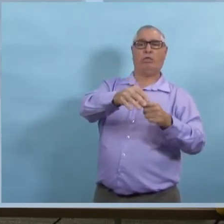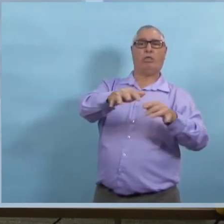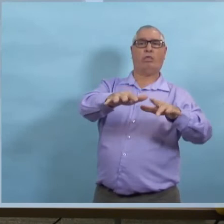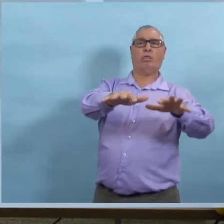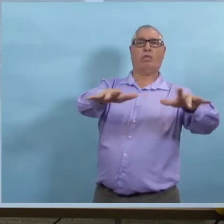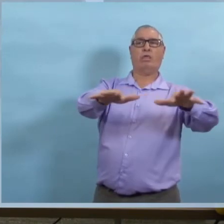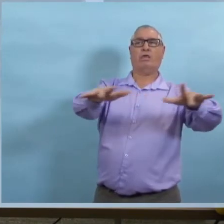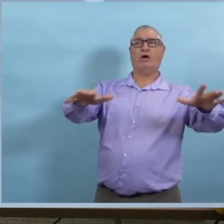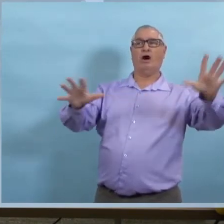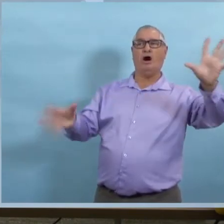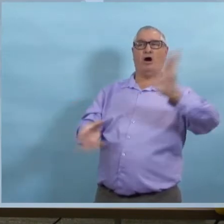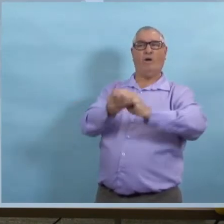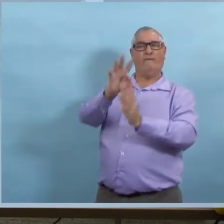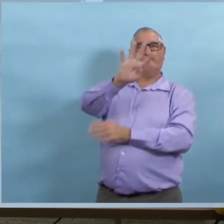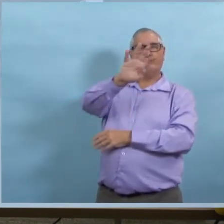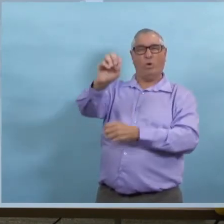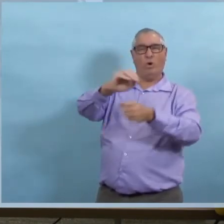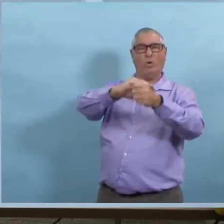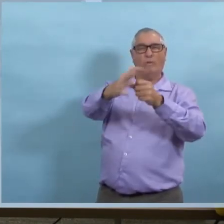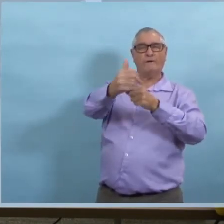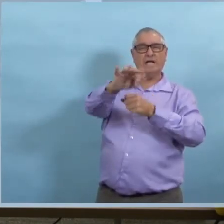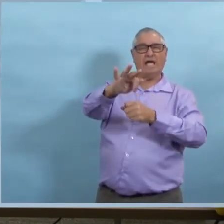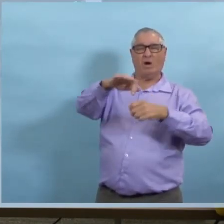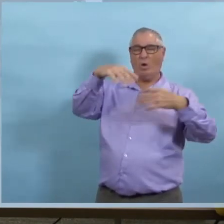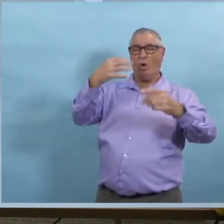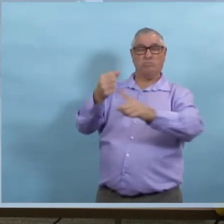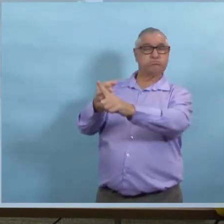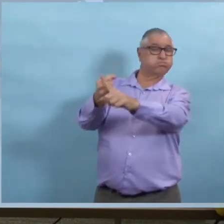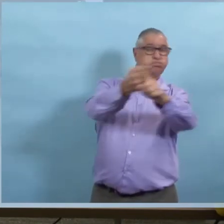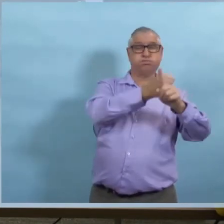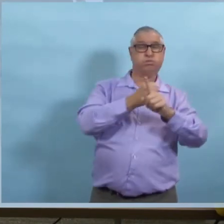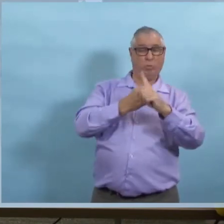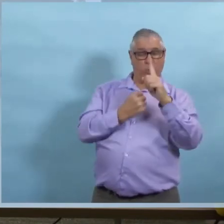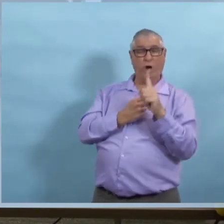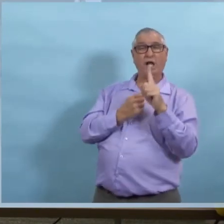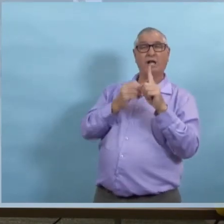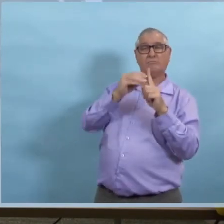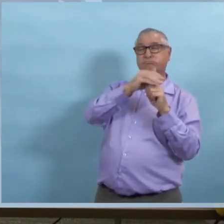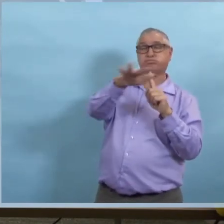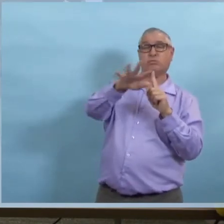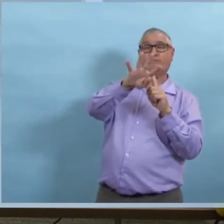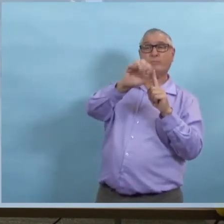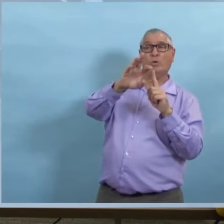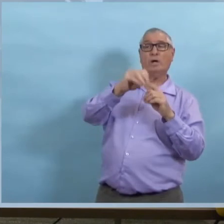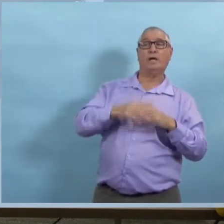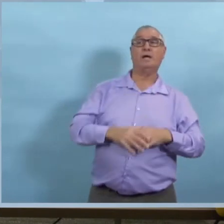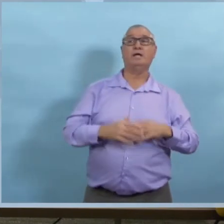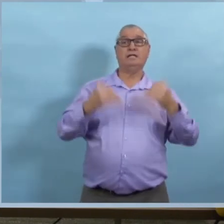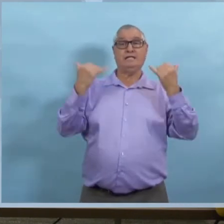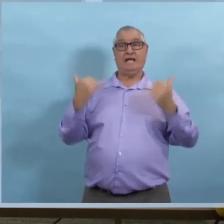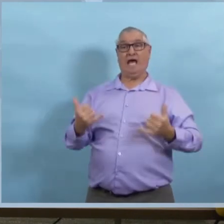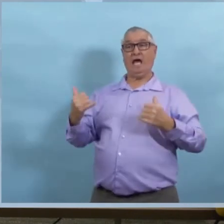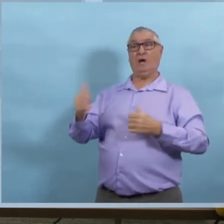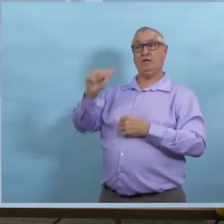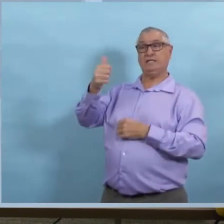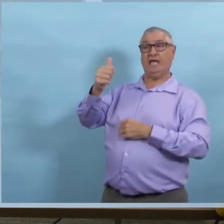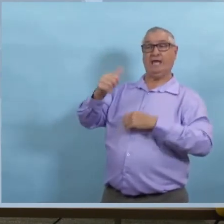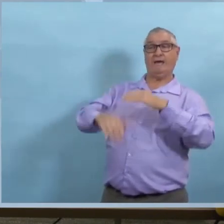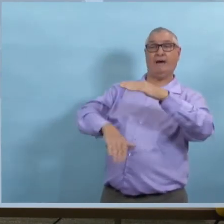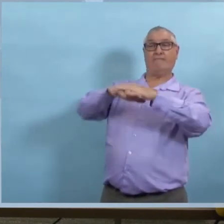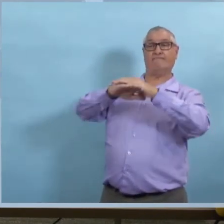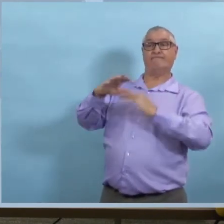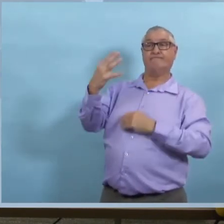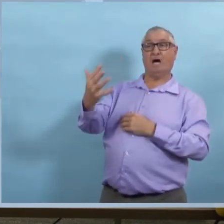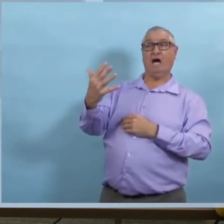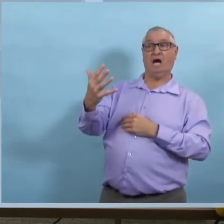Alors, vous avez parlé d'un cas particulier qui lutte très bien à quel point une personne peut être à l'origine de beaucoup de cas, comme par exemple